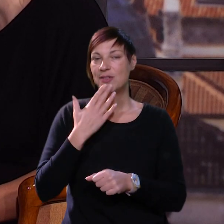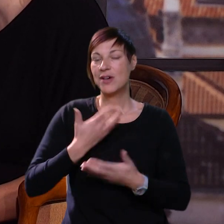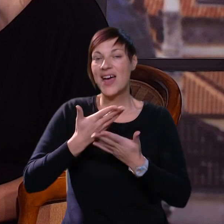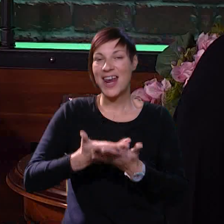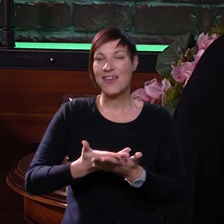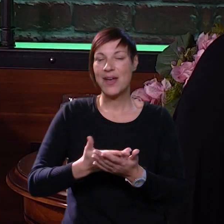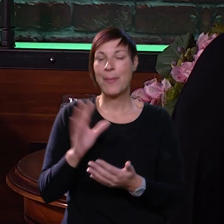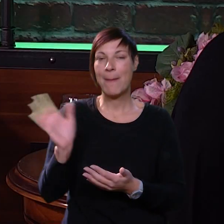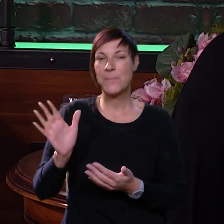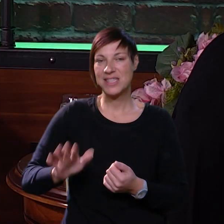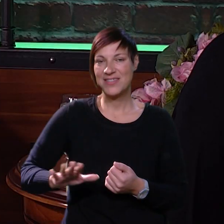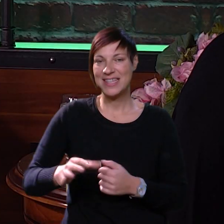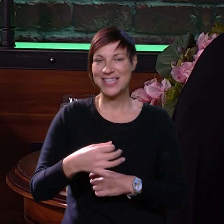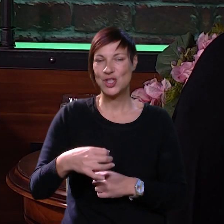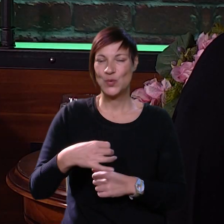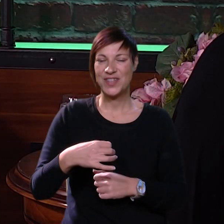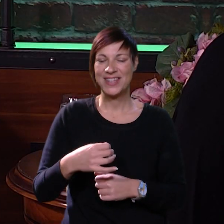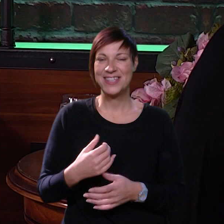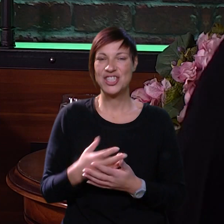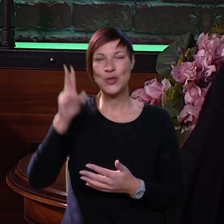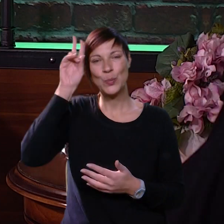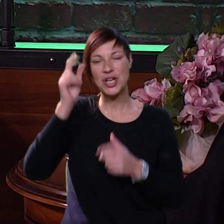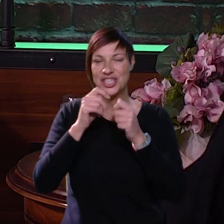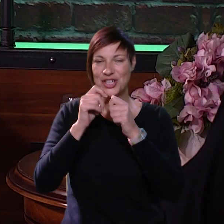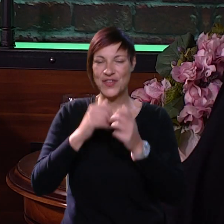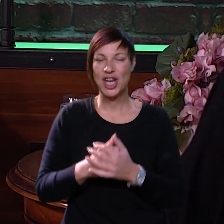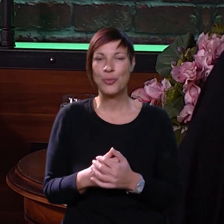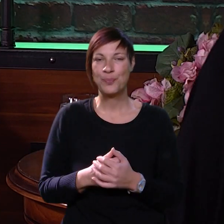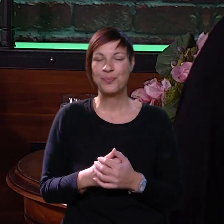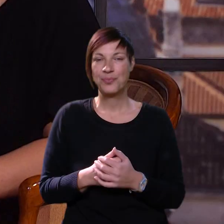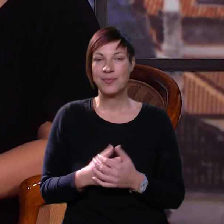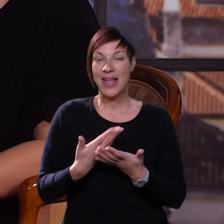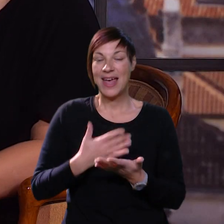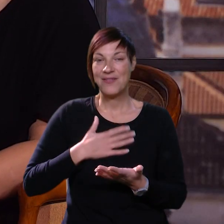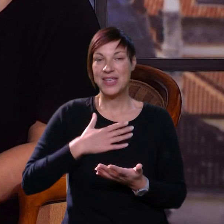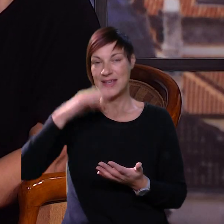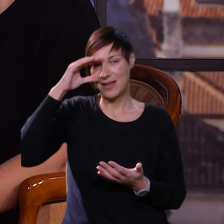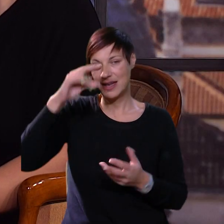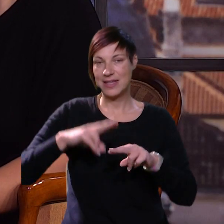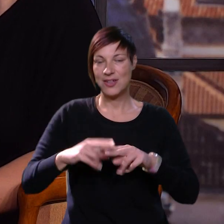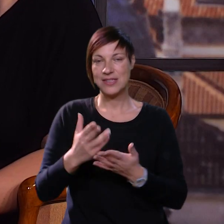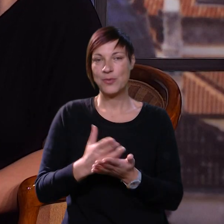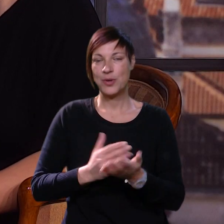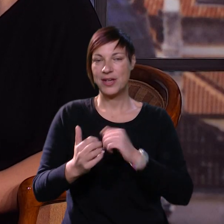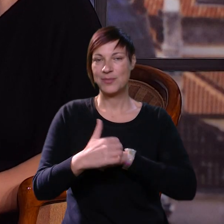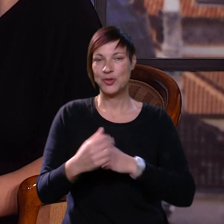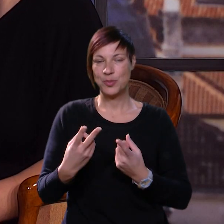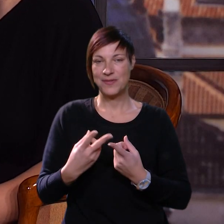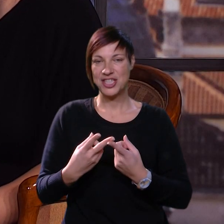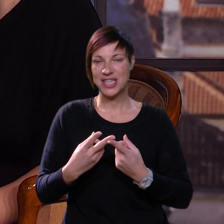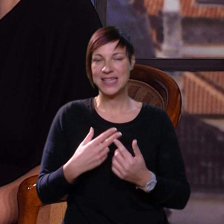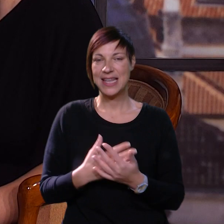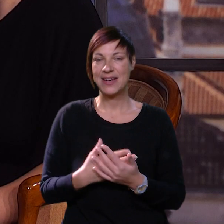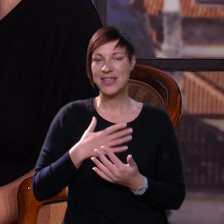radu. Hvala vama. I pozdravite djecu Vrtiću. Može, dogovoreno. Vi, dragi gledatelji, ostanite uz program